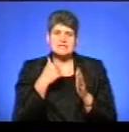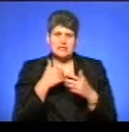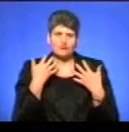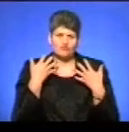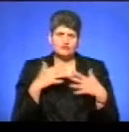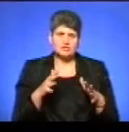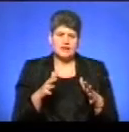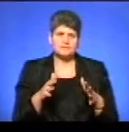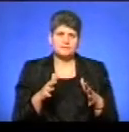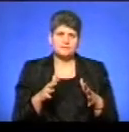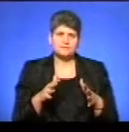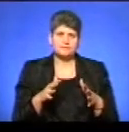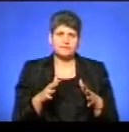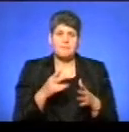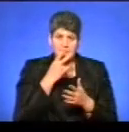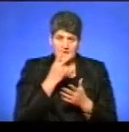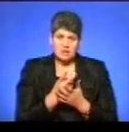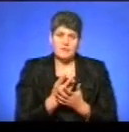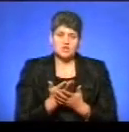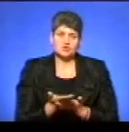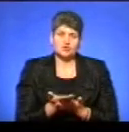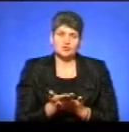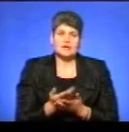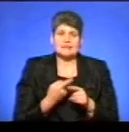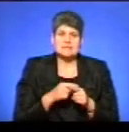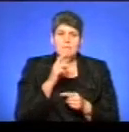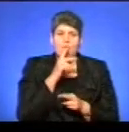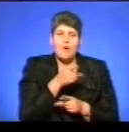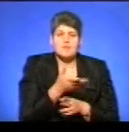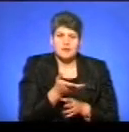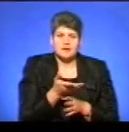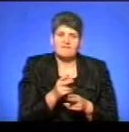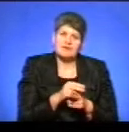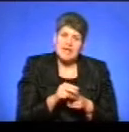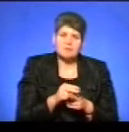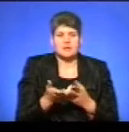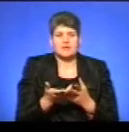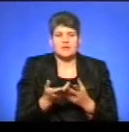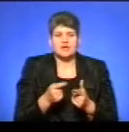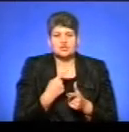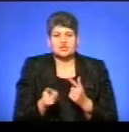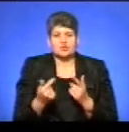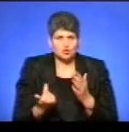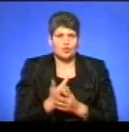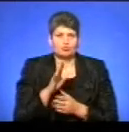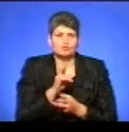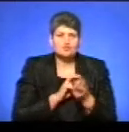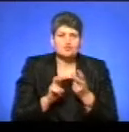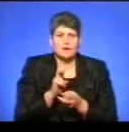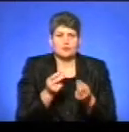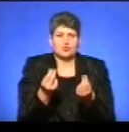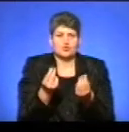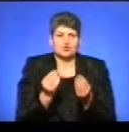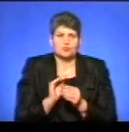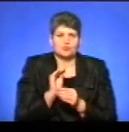передбачена ця помилка, це урахування, виправлення, чи знову ж таки будемо вишукувати кошти